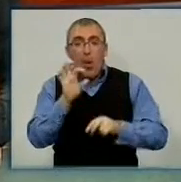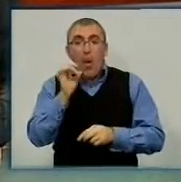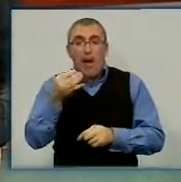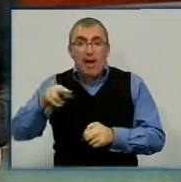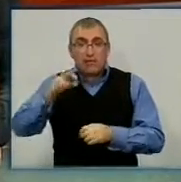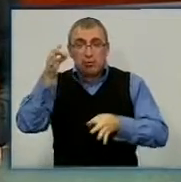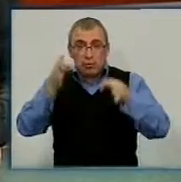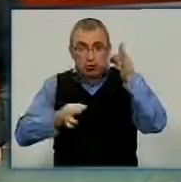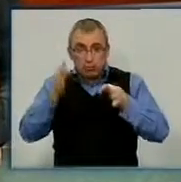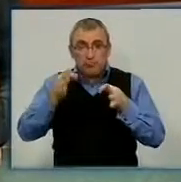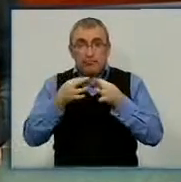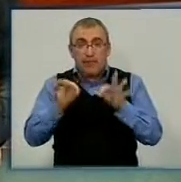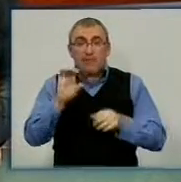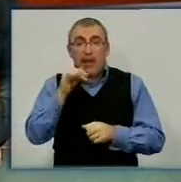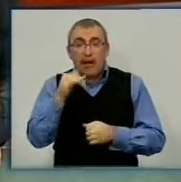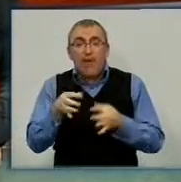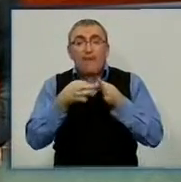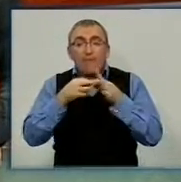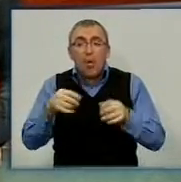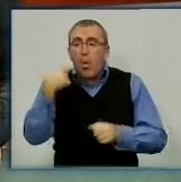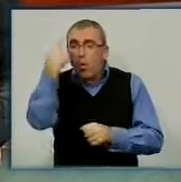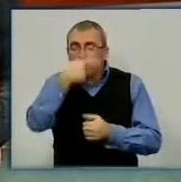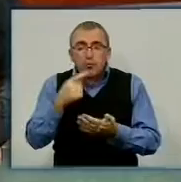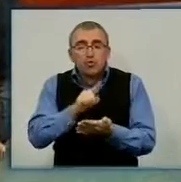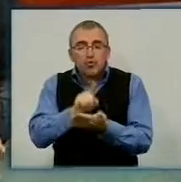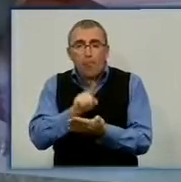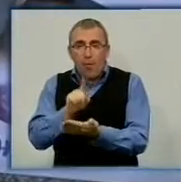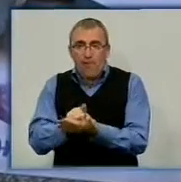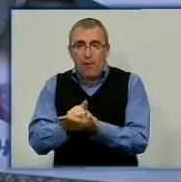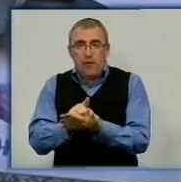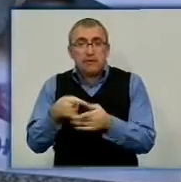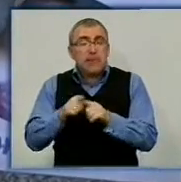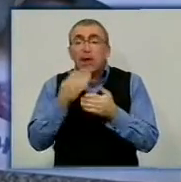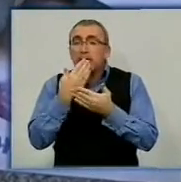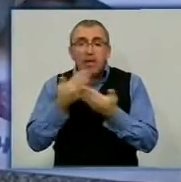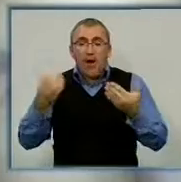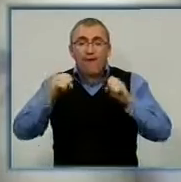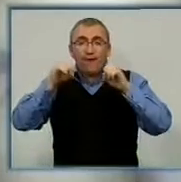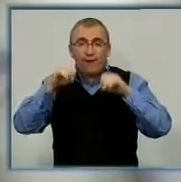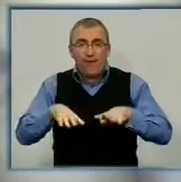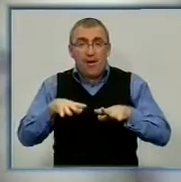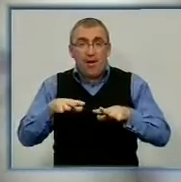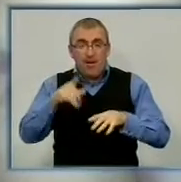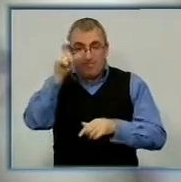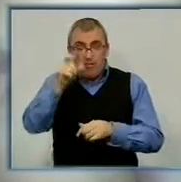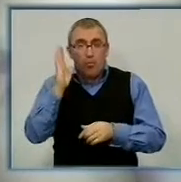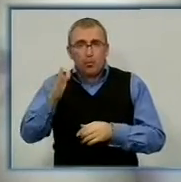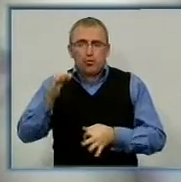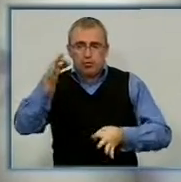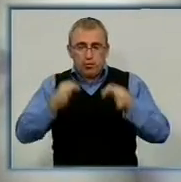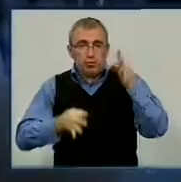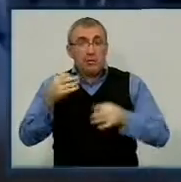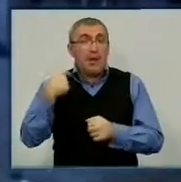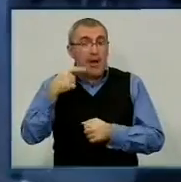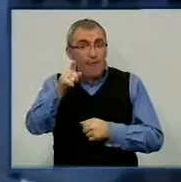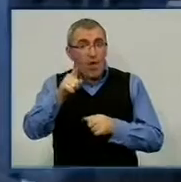запобіжного заходу Сергія відпустили під особисте зобов'язання. Це ще не остаточний вирок. На підозрюваних чекає суд. Кірвограцію інкримінують